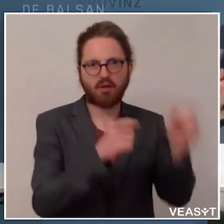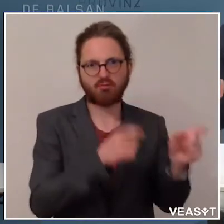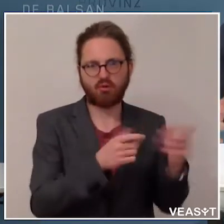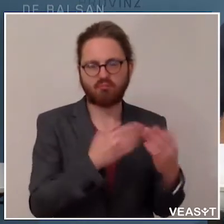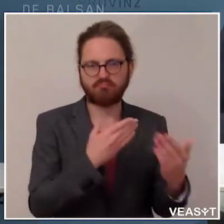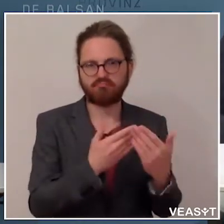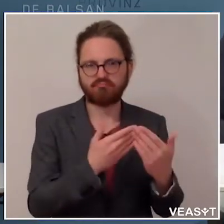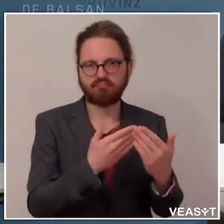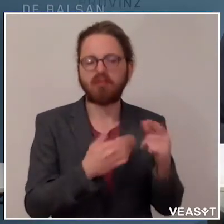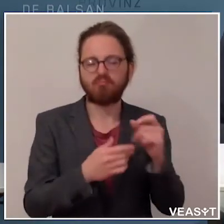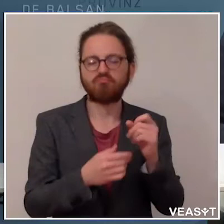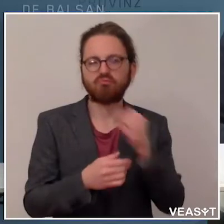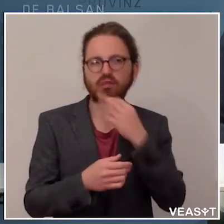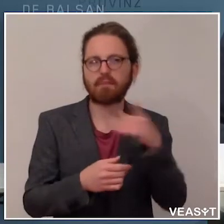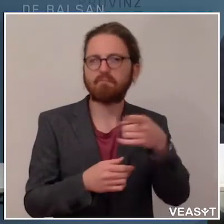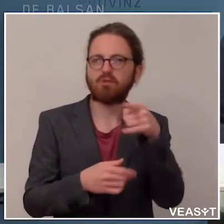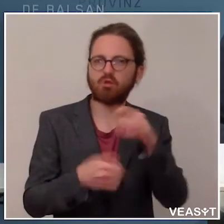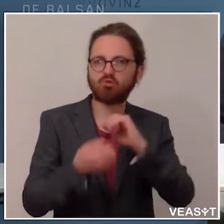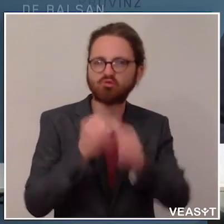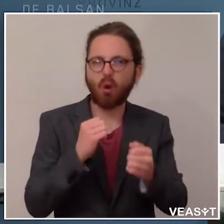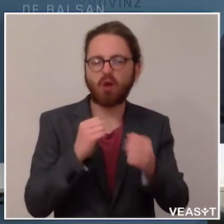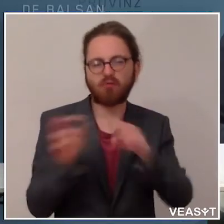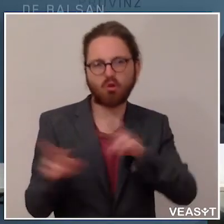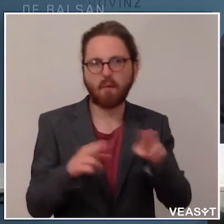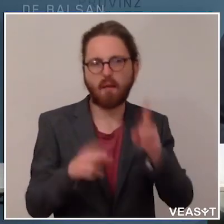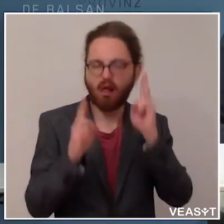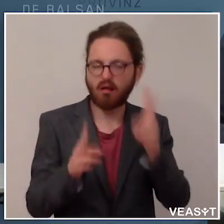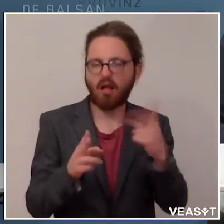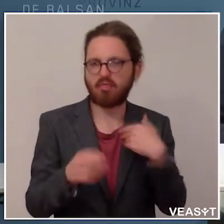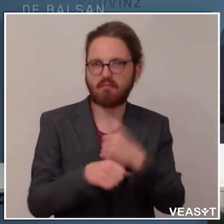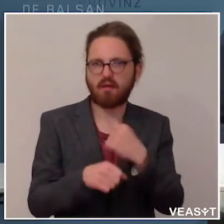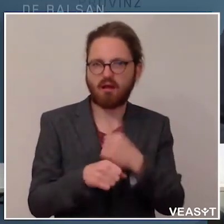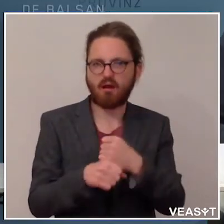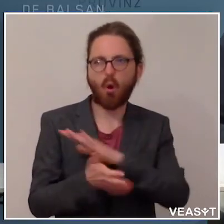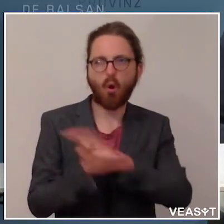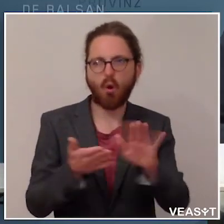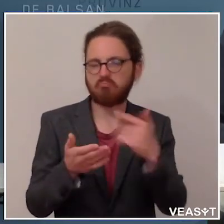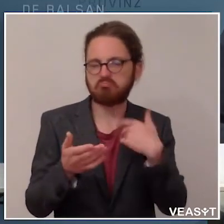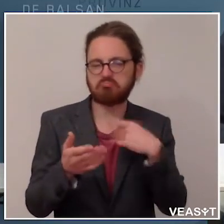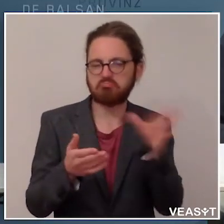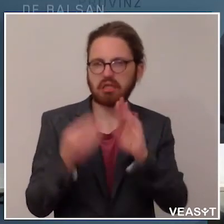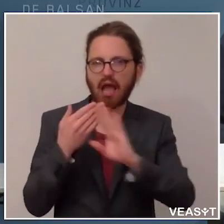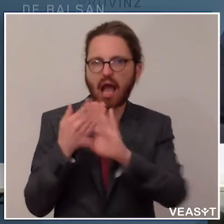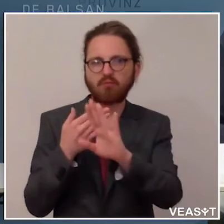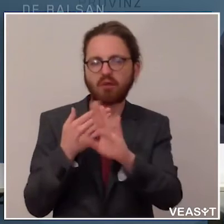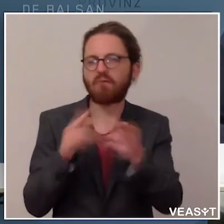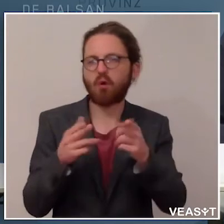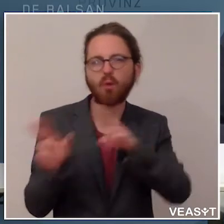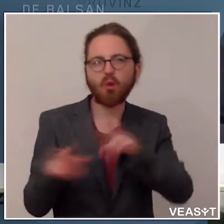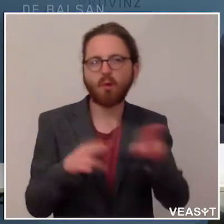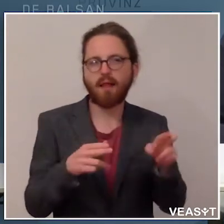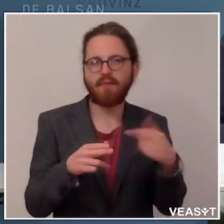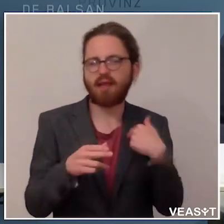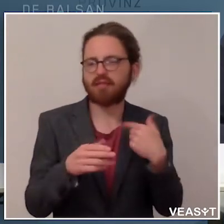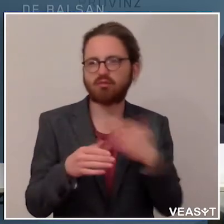es sind. Man kann diese Sportarten normal ausüben mit diesem Abstand. Im Gegenteil, man übt sie normalerweise mit mehr Abstand